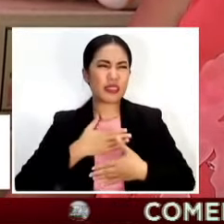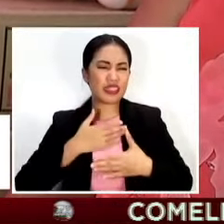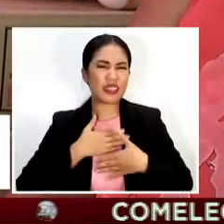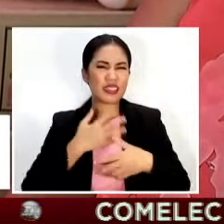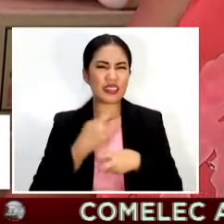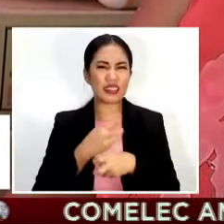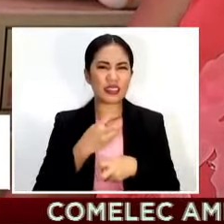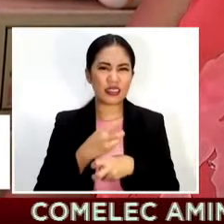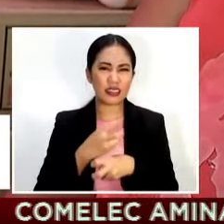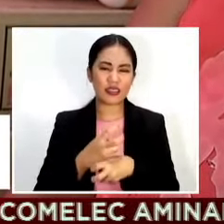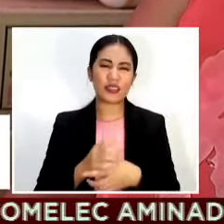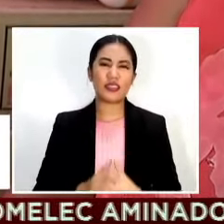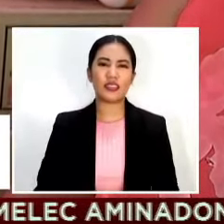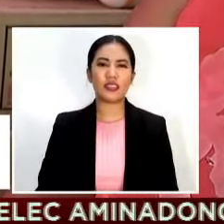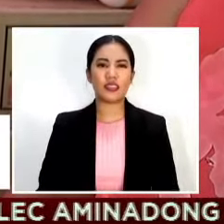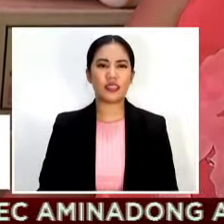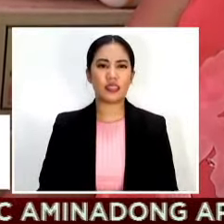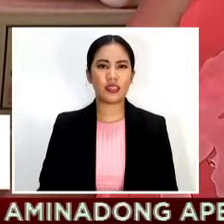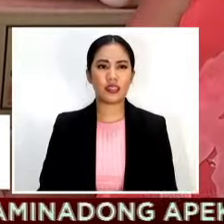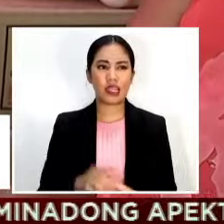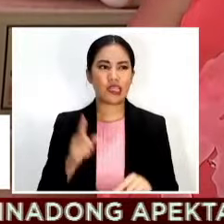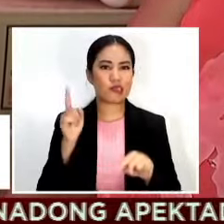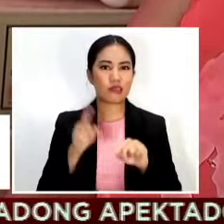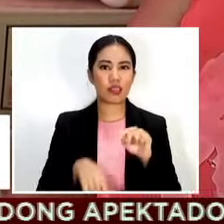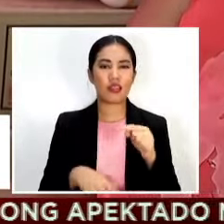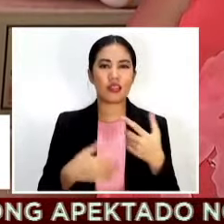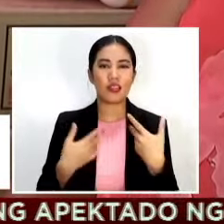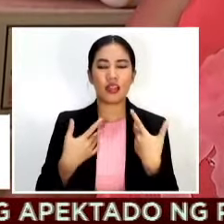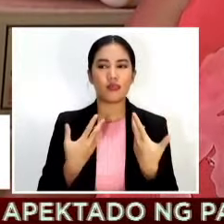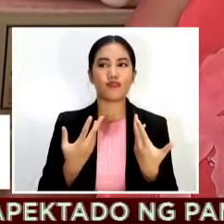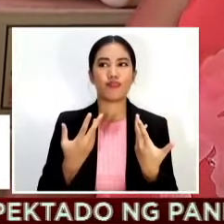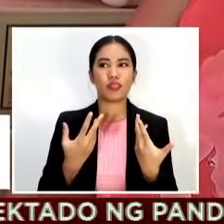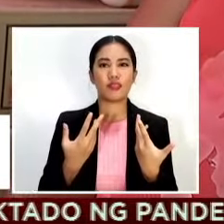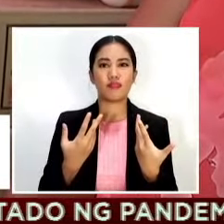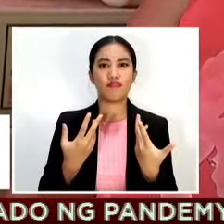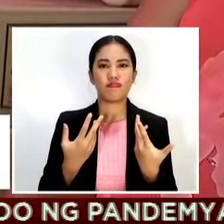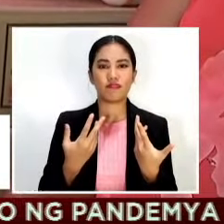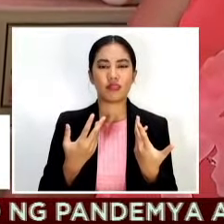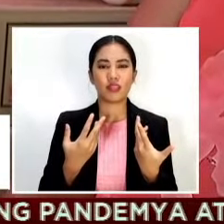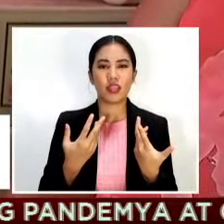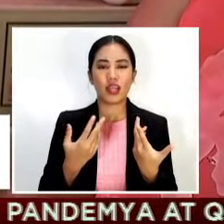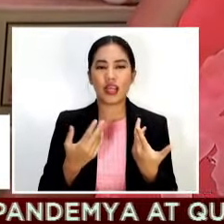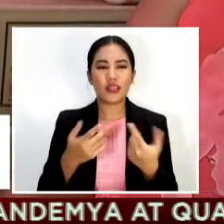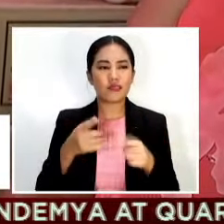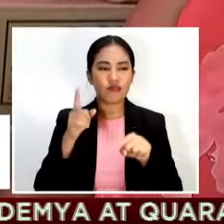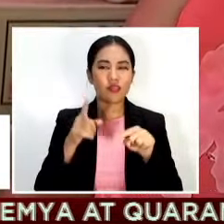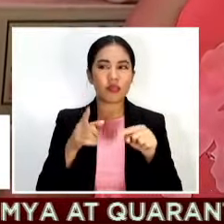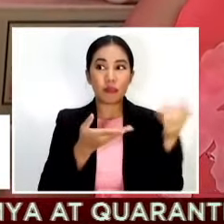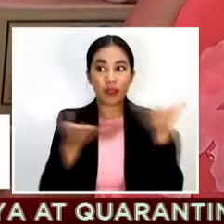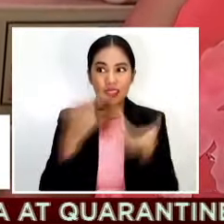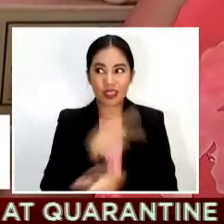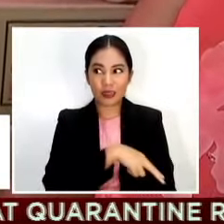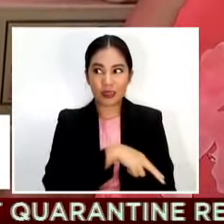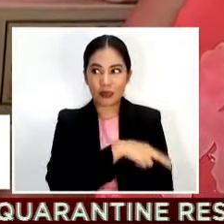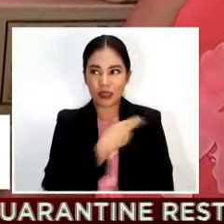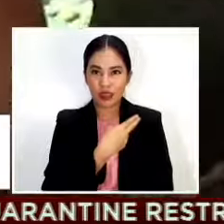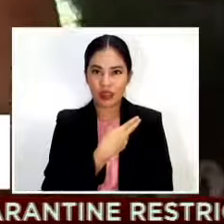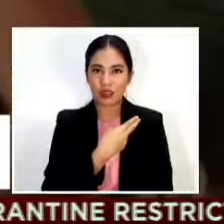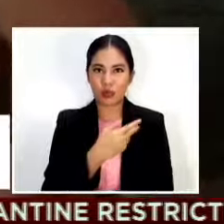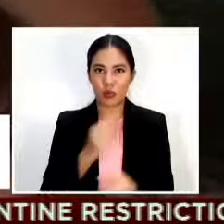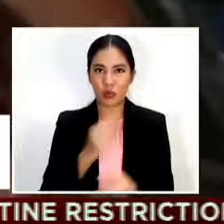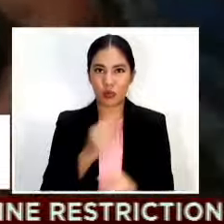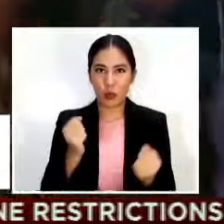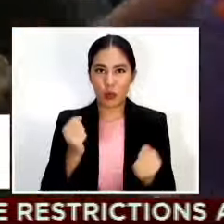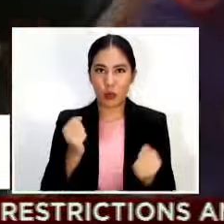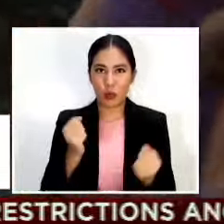hindi ka naman pwedeng umarte dito nang may daling ka sa hospital hindi ka na makalabas COVID ka na may nahirap tayo